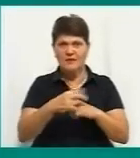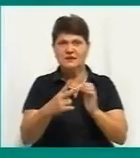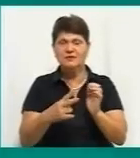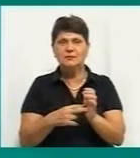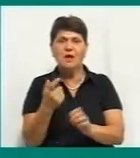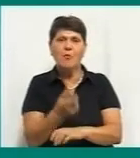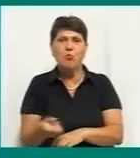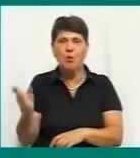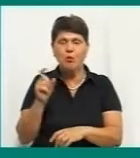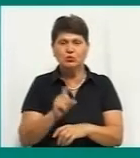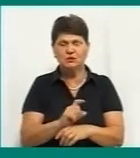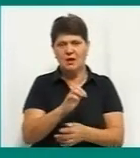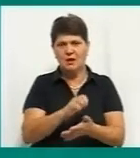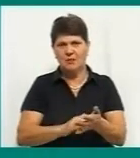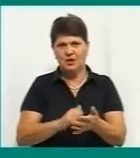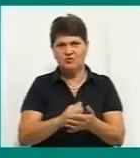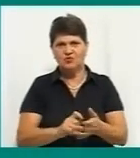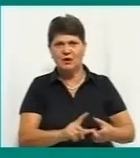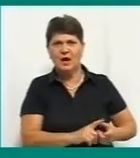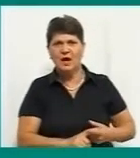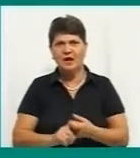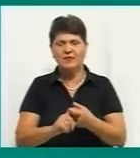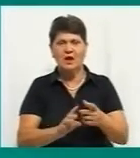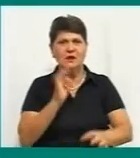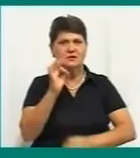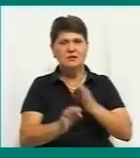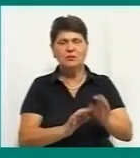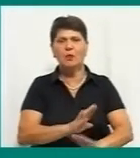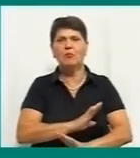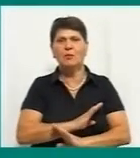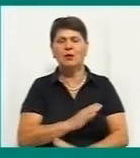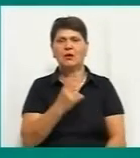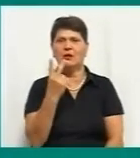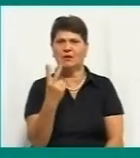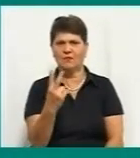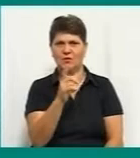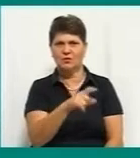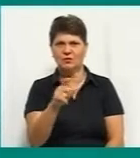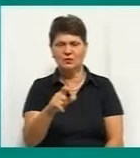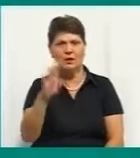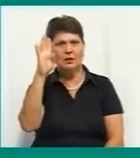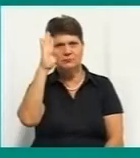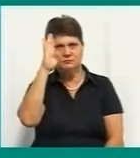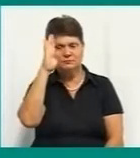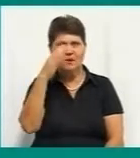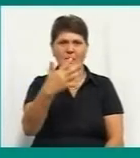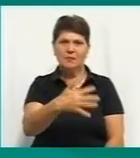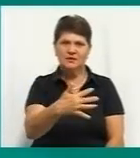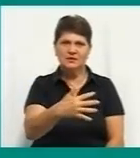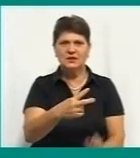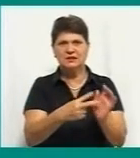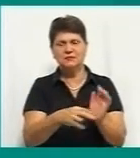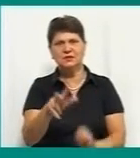спричинених коронавірусною інфекцією, за добу померли двоє людей – чоловіки 50 та 83 років. Від